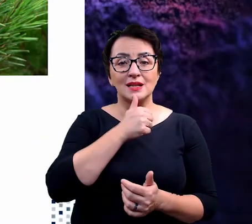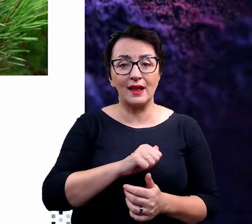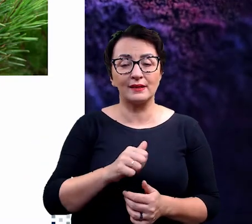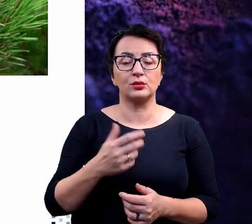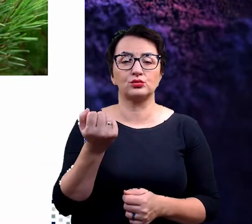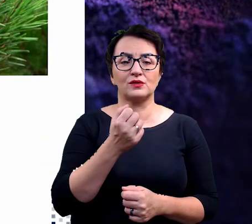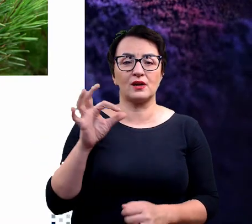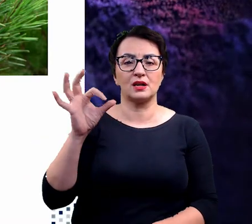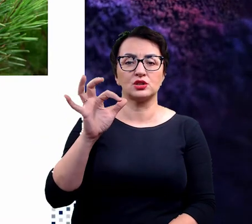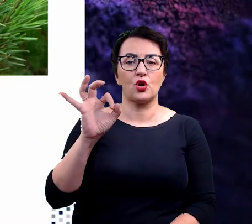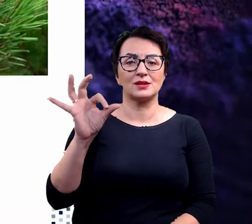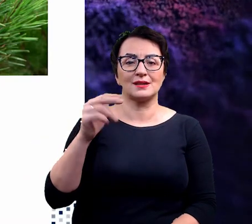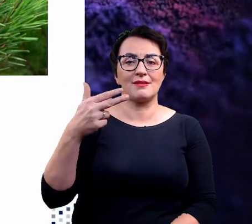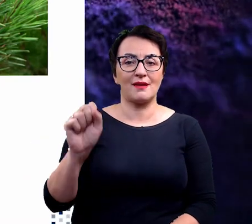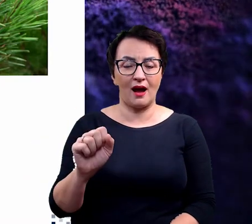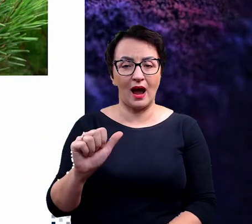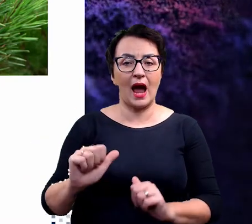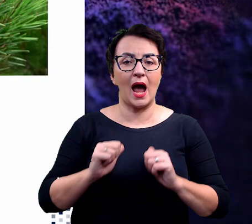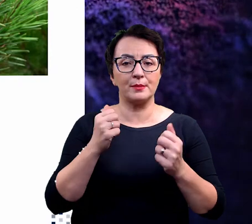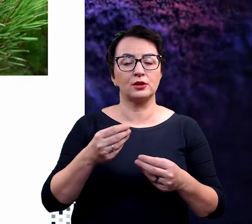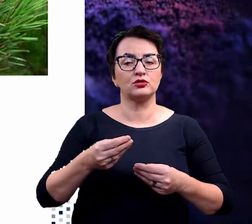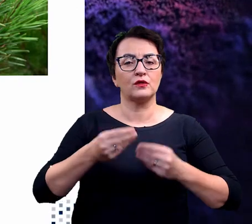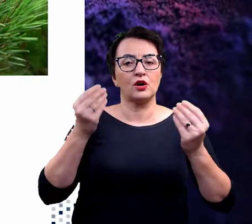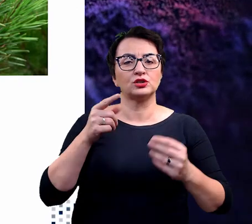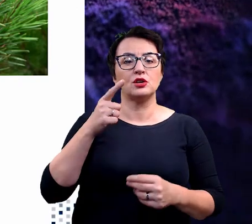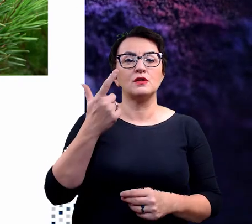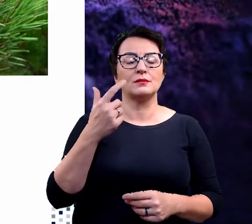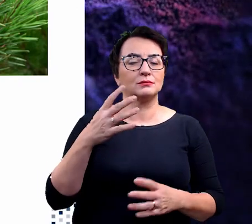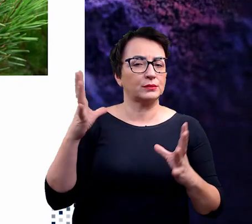sosny do sekwestracji dwutlenku węgla ze środowiska.